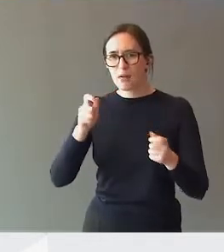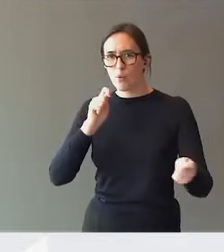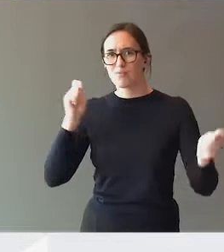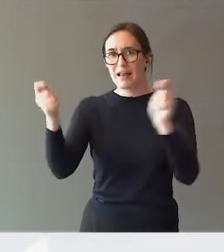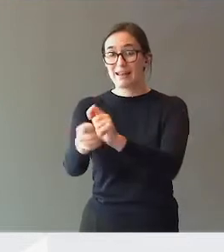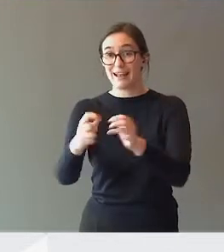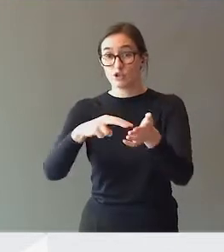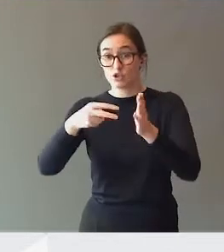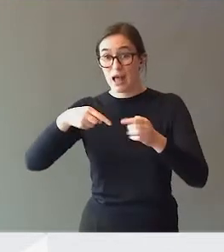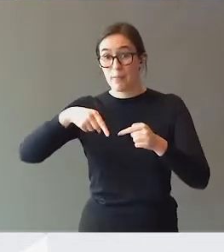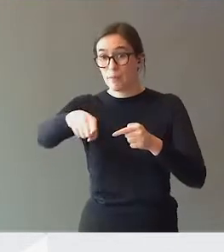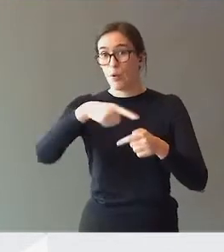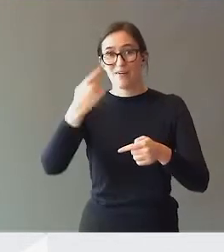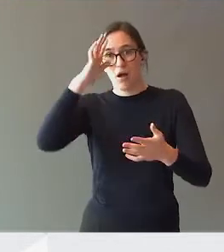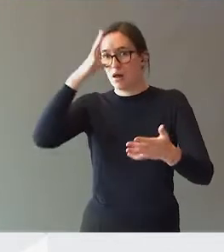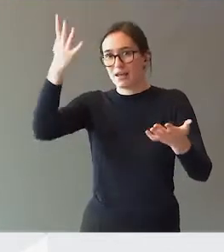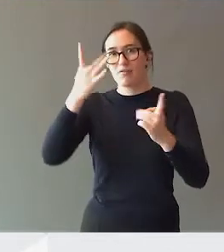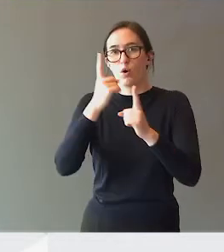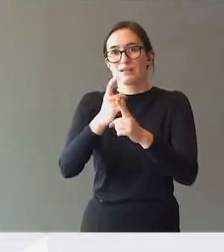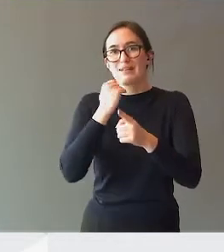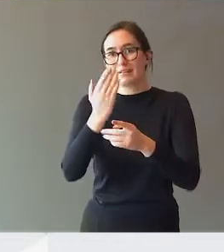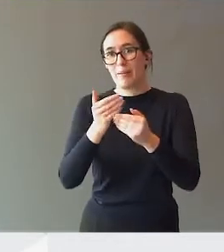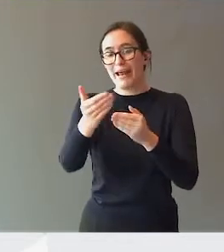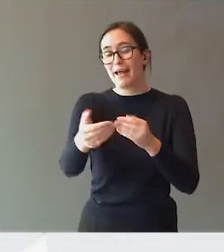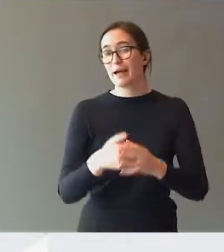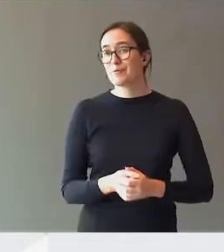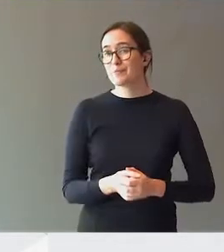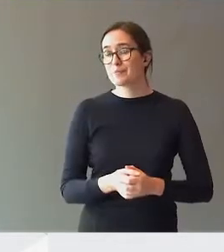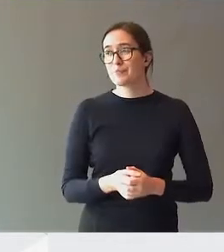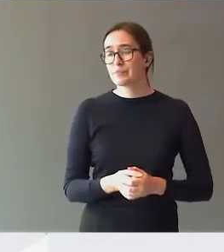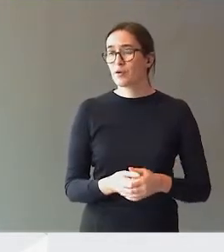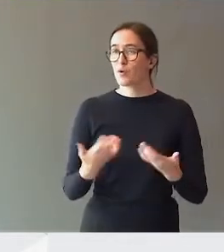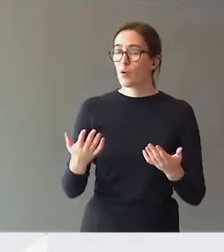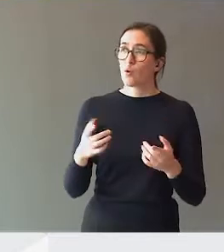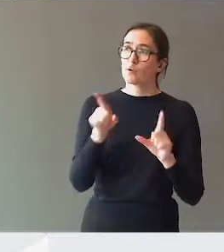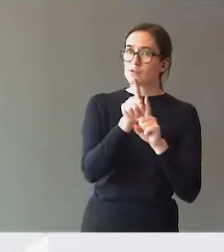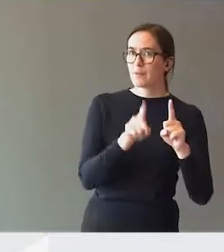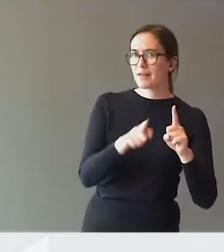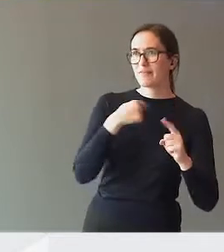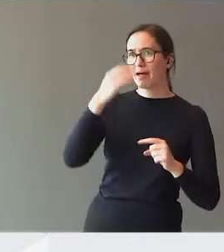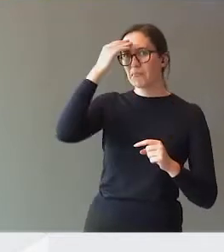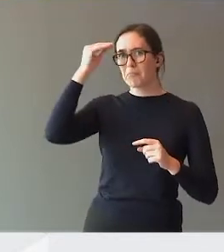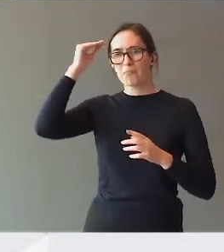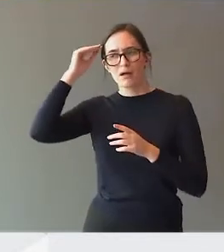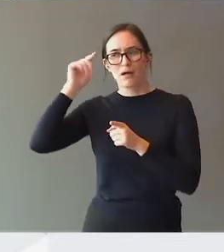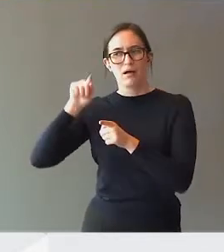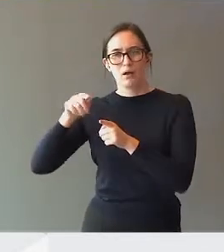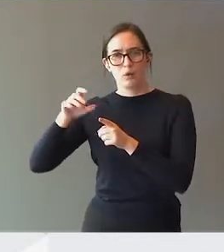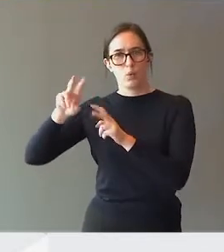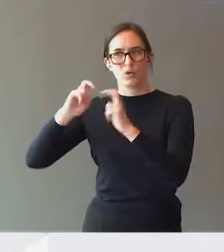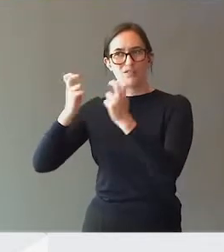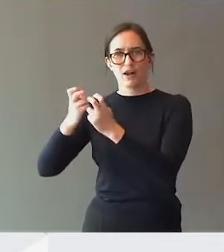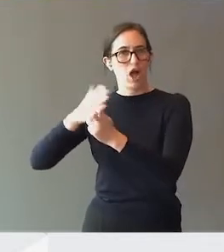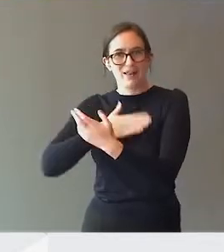som vi ikke aner konsekvenser av. Og når du ser dette i lyset med at utvalget ikke hadde noen